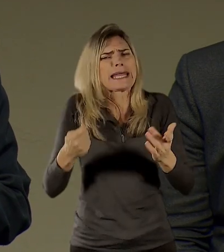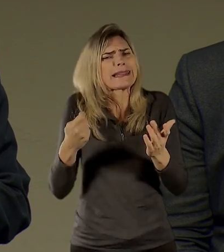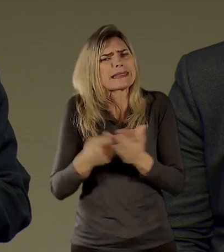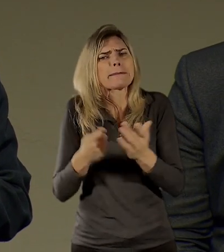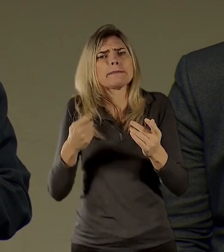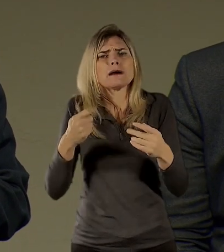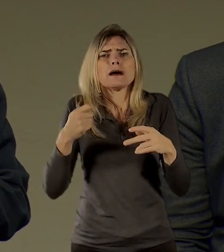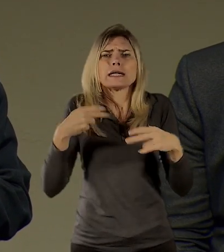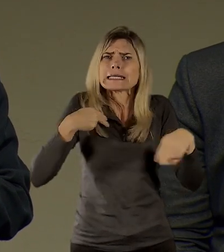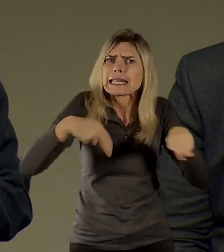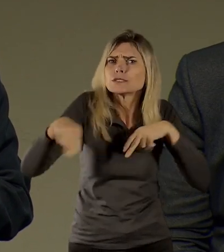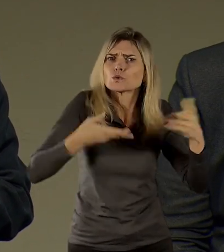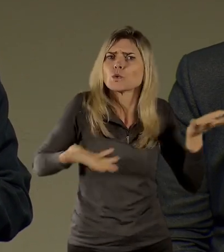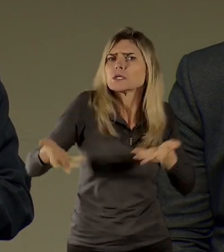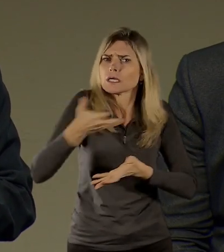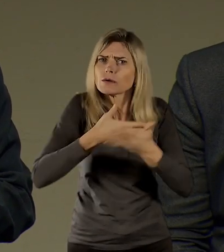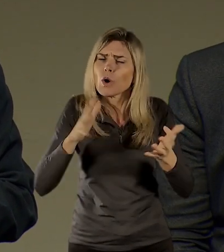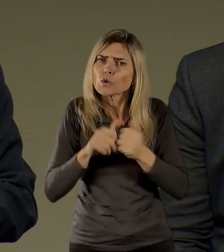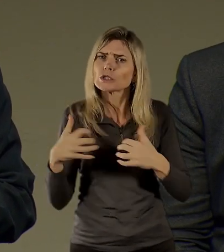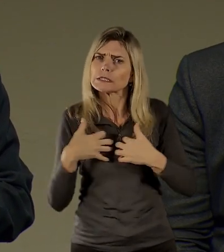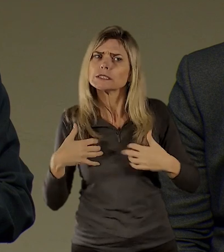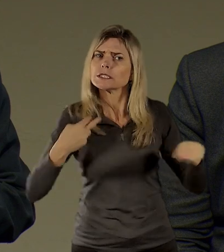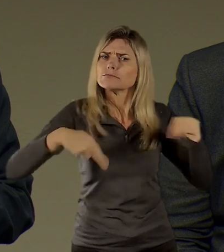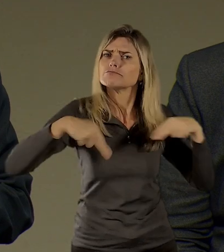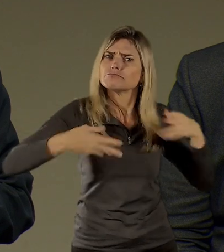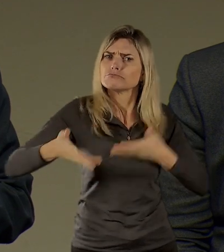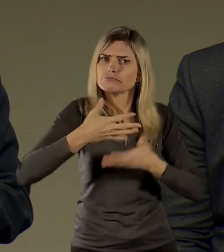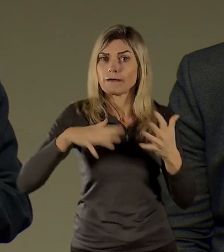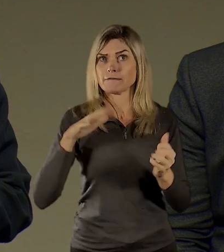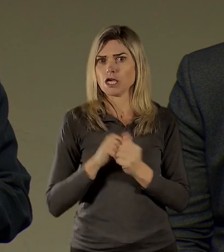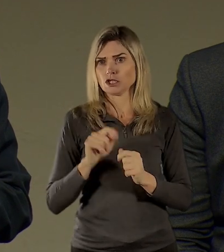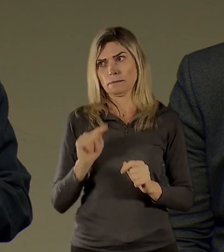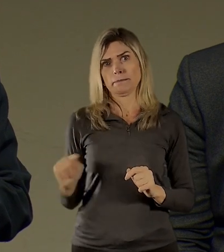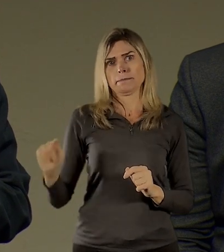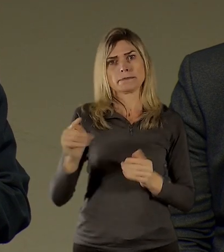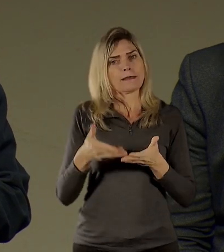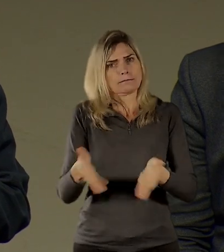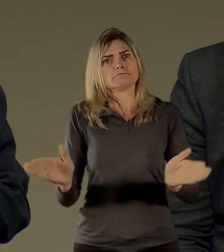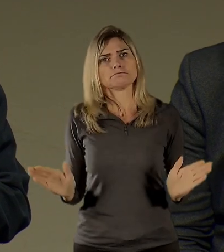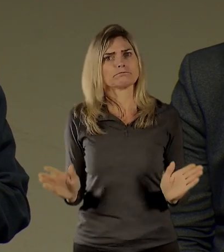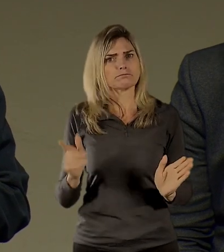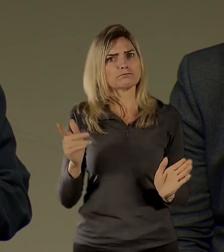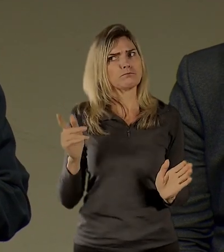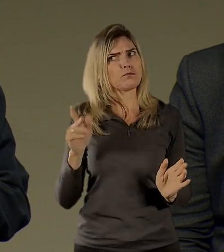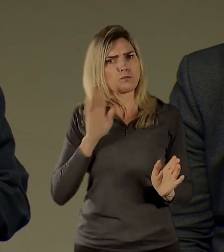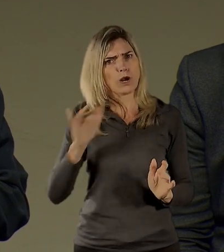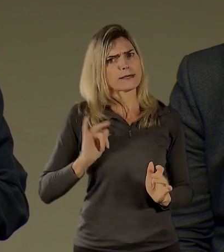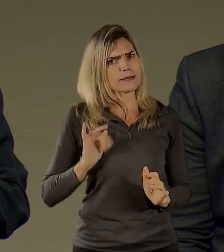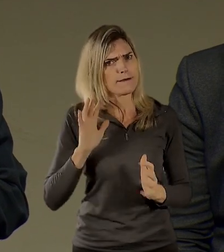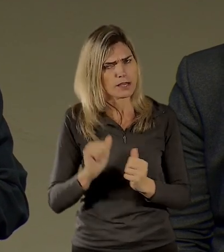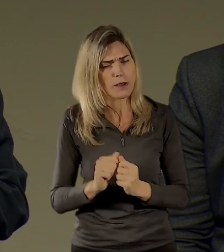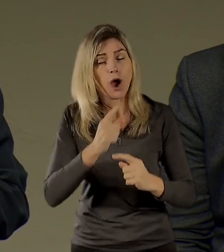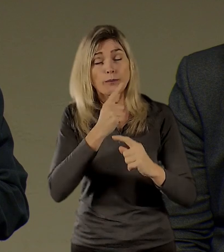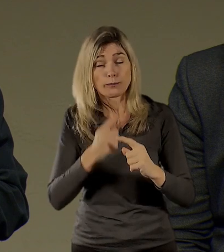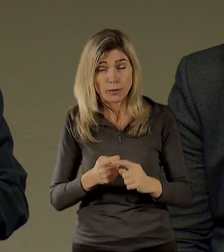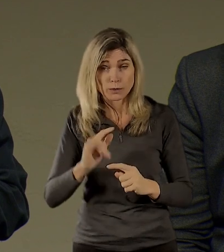diskuzní. Takže chceme být poměrně široce rozkročené, současně samozřejmě bychom rádi